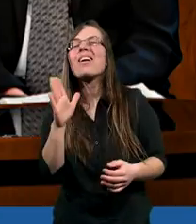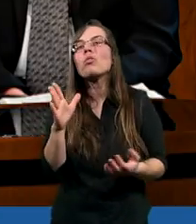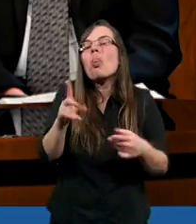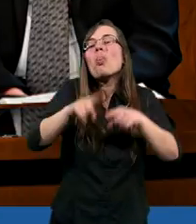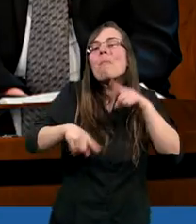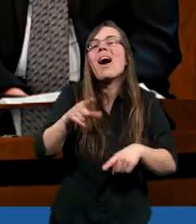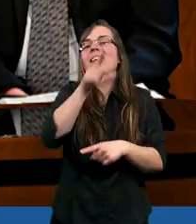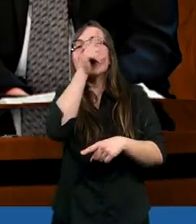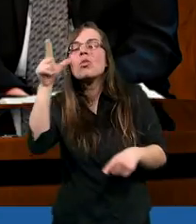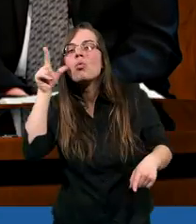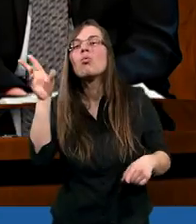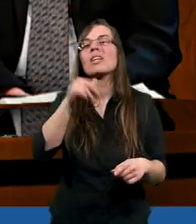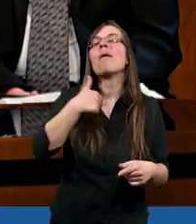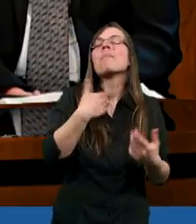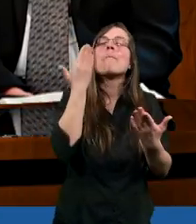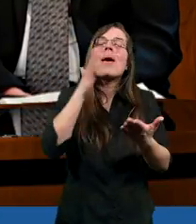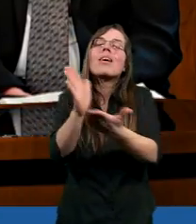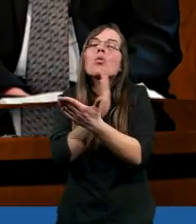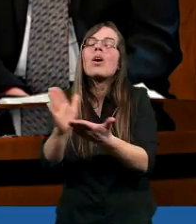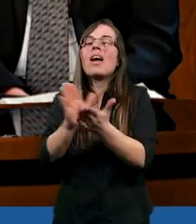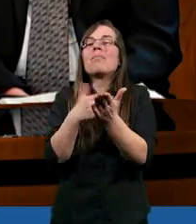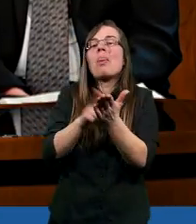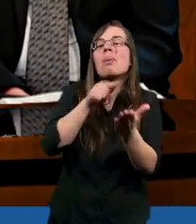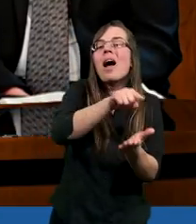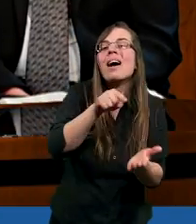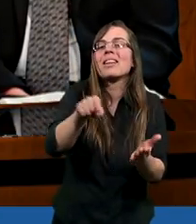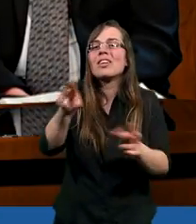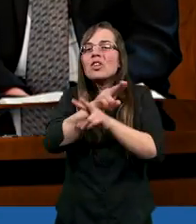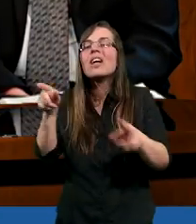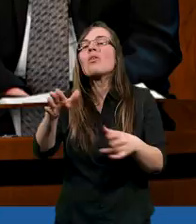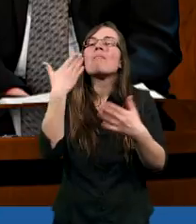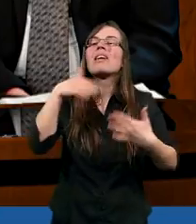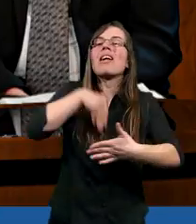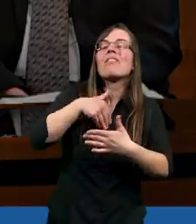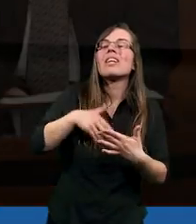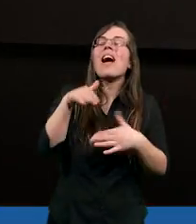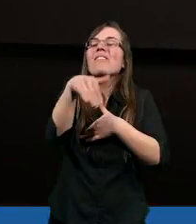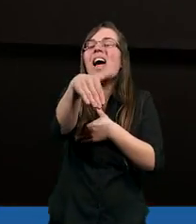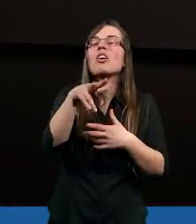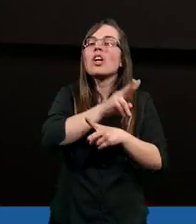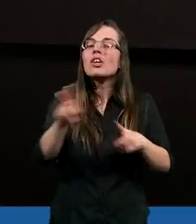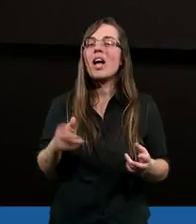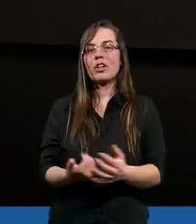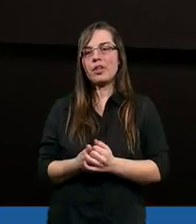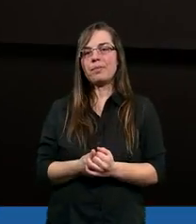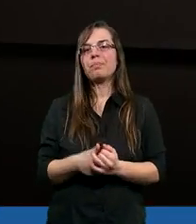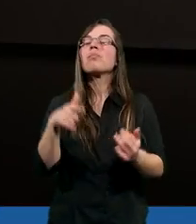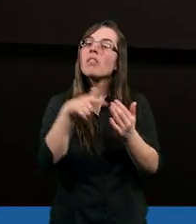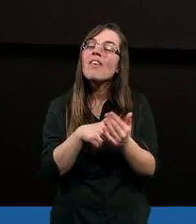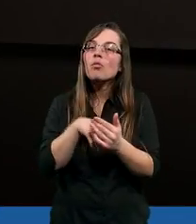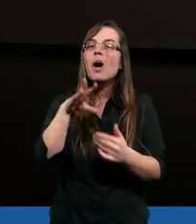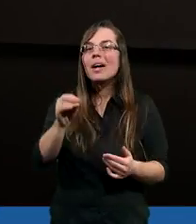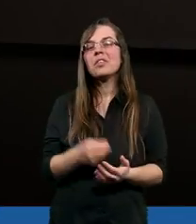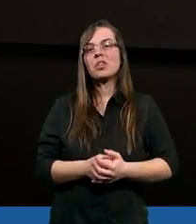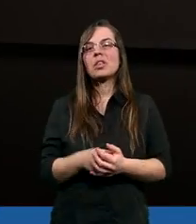ludzkie pokazywanie, że na tym mi bardzo zależy, o tym cały czas myślę i to uzewnętrznie. Czyli właśnie